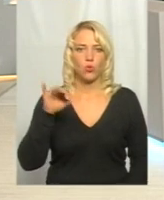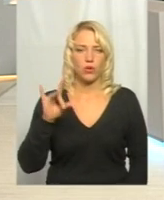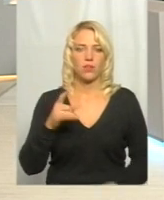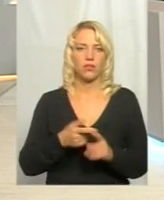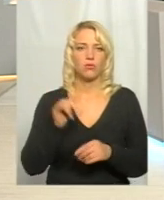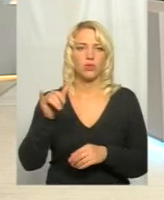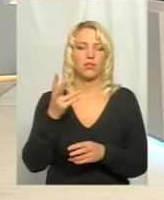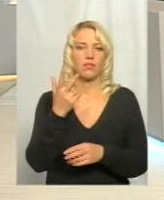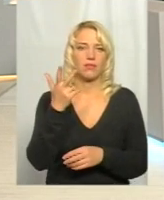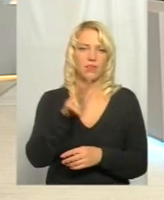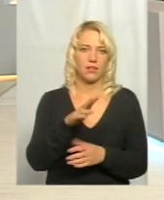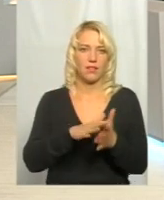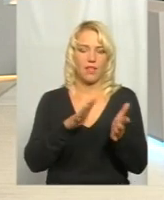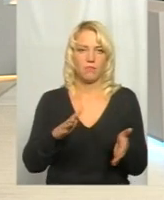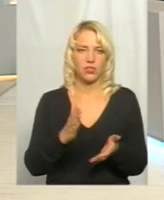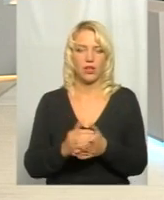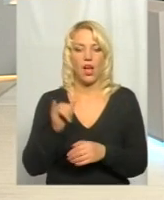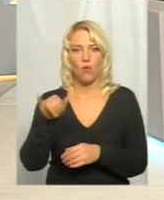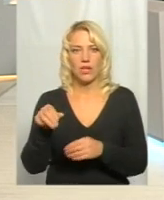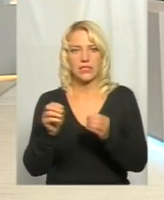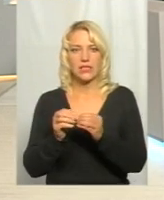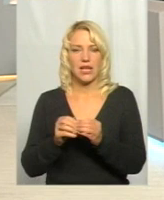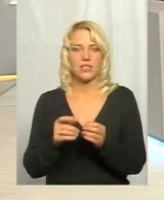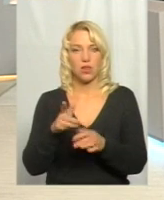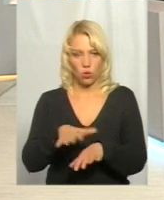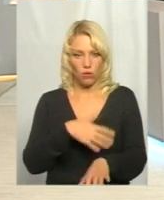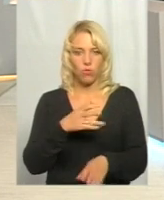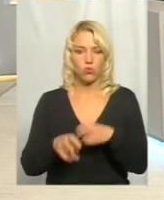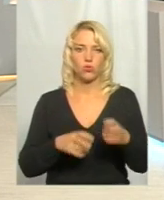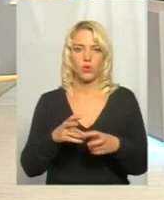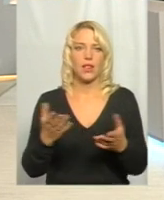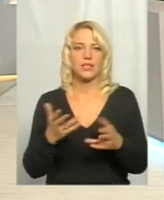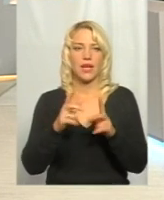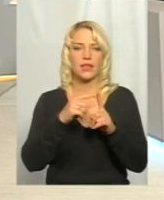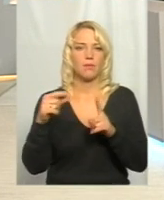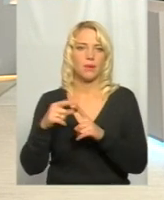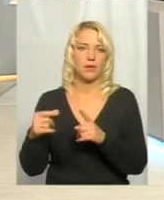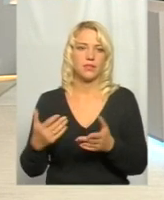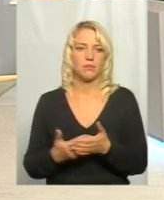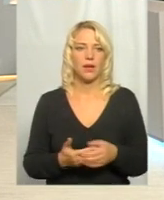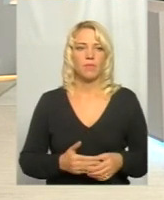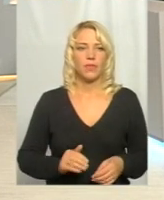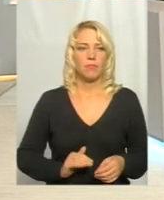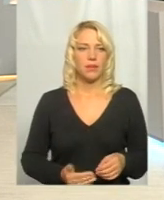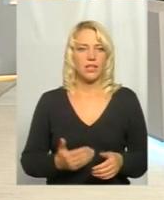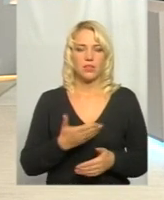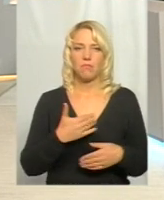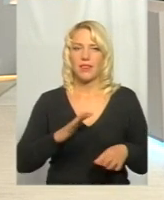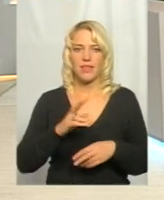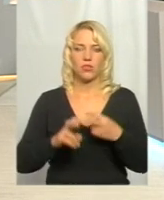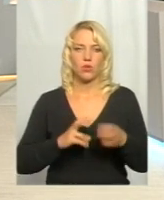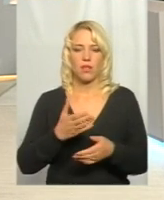найбільших і три. У вас уже десять. А довго їх шукали? За яким принципом, за якими критеріями відбирали? Підрядників ми не шукали і не